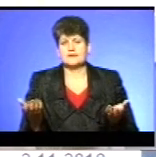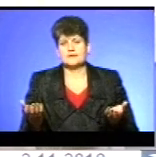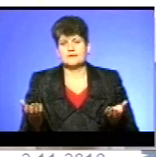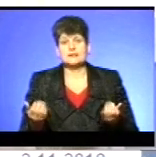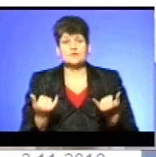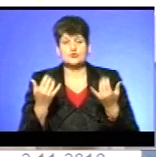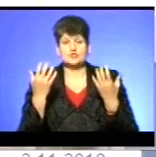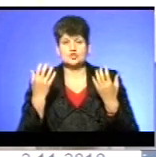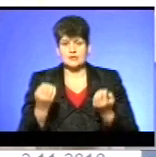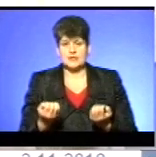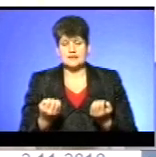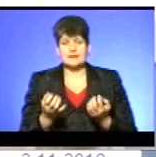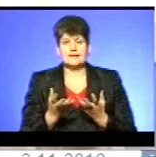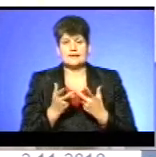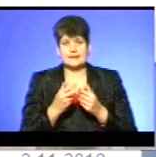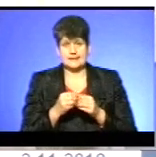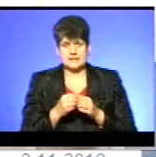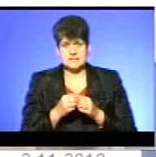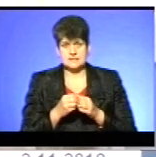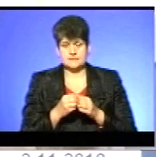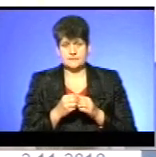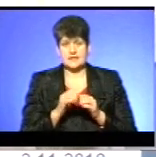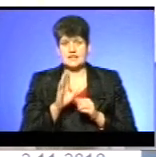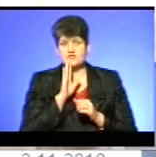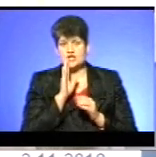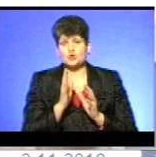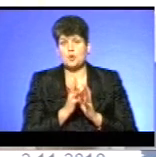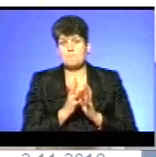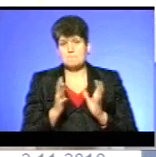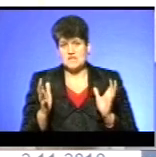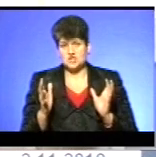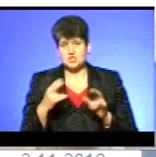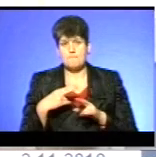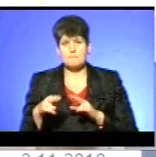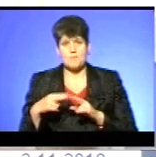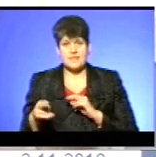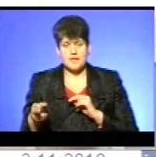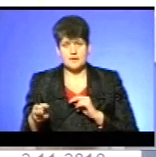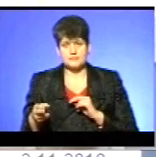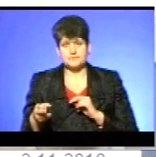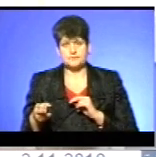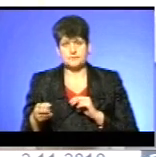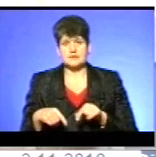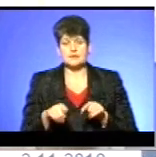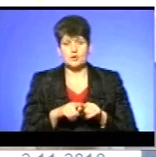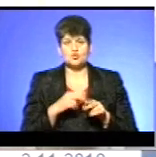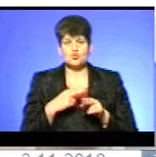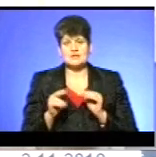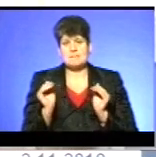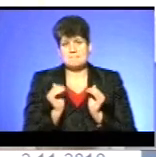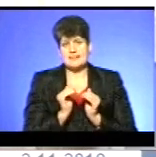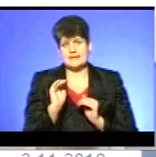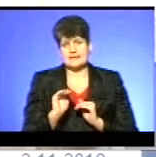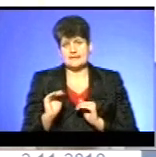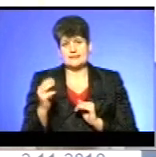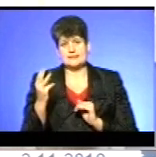На сьогоднішність кількість дівчаток більша, яких пропала. Також губляться маленькі діти,